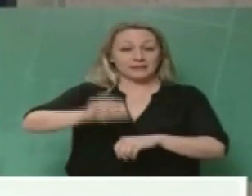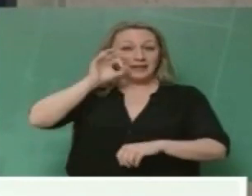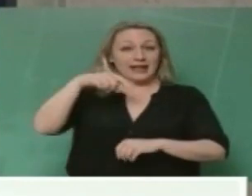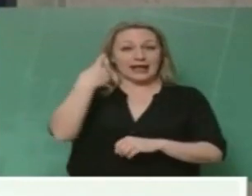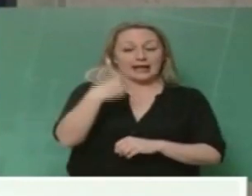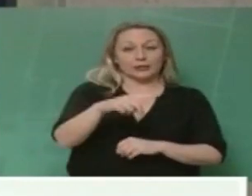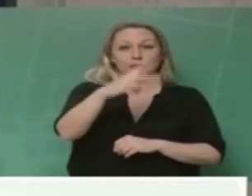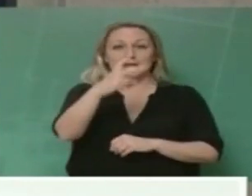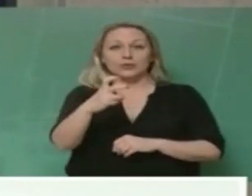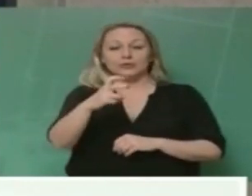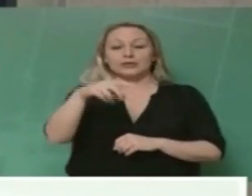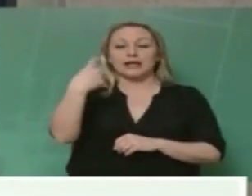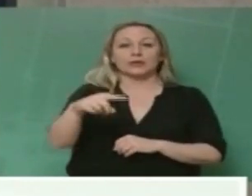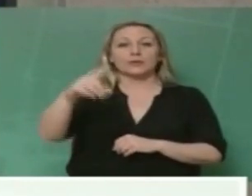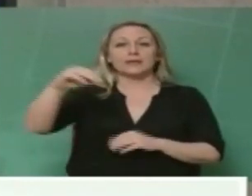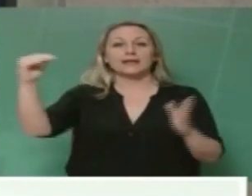χιλιάδες σπουδαστές